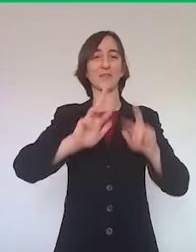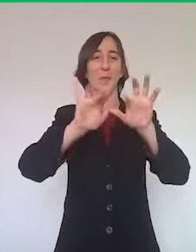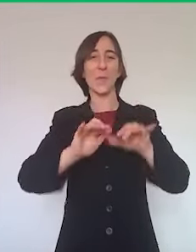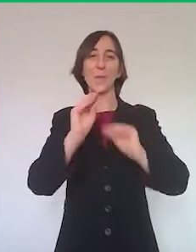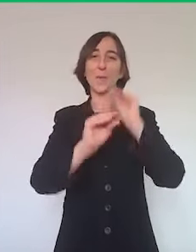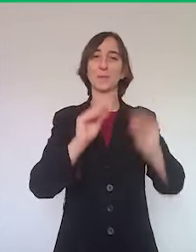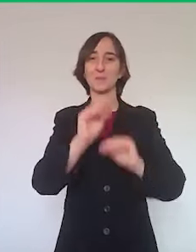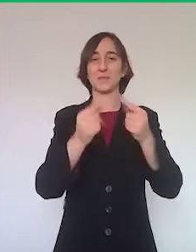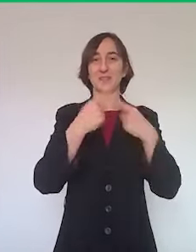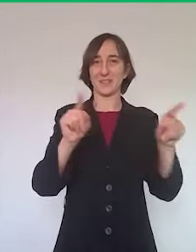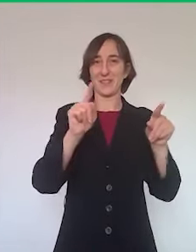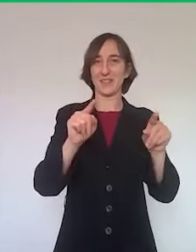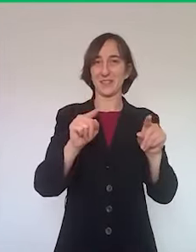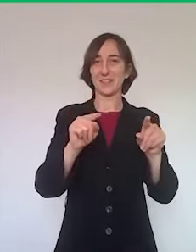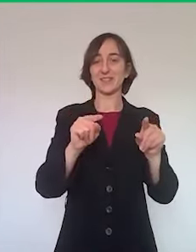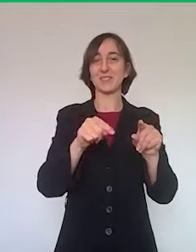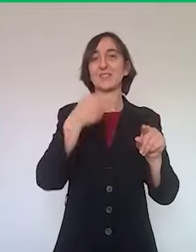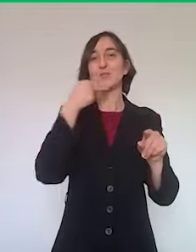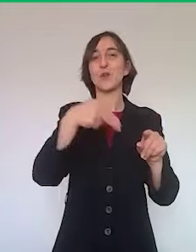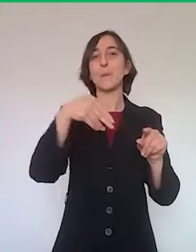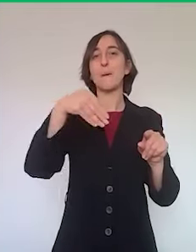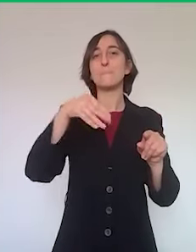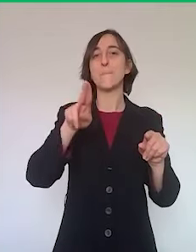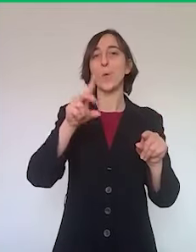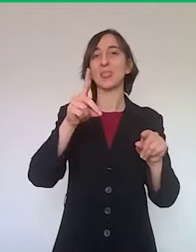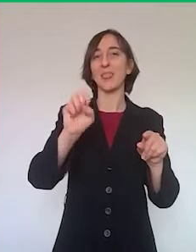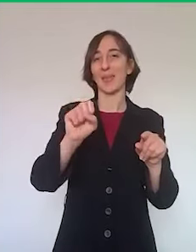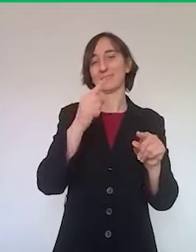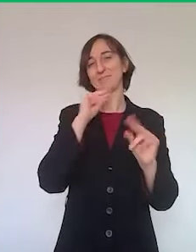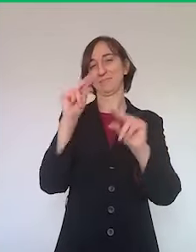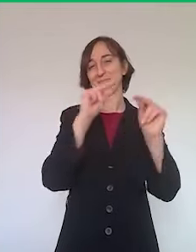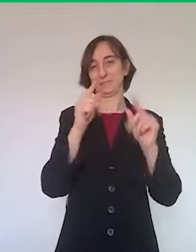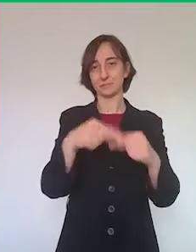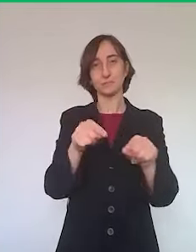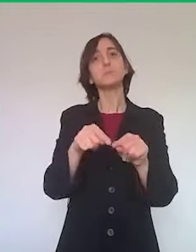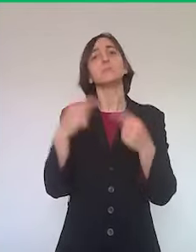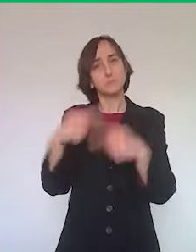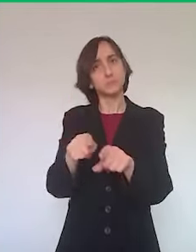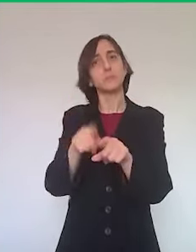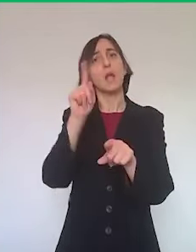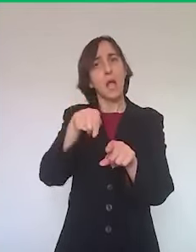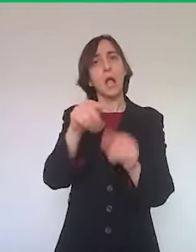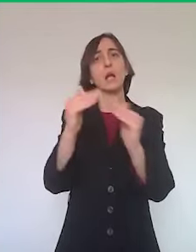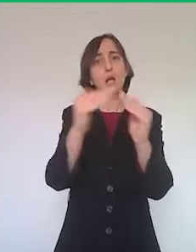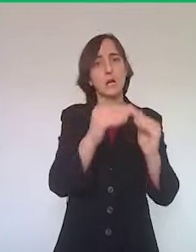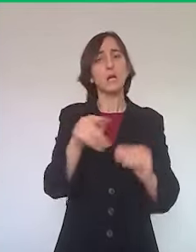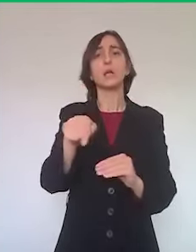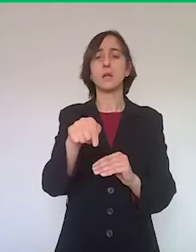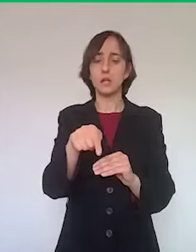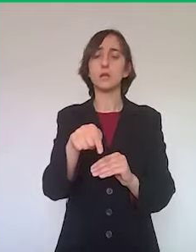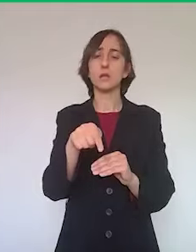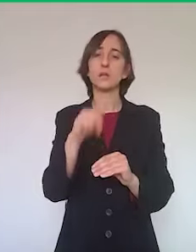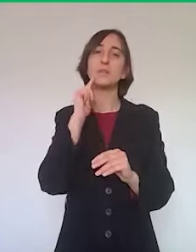chiamata in gergo mude. Diamo la possibilità anche in questo caso di superare i vincoli contenuti